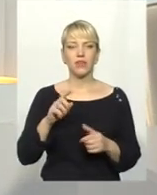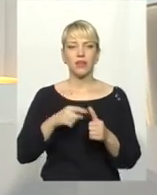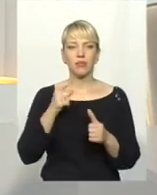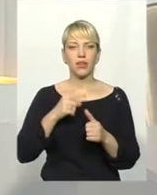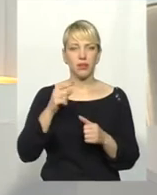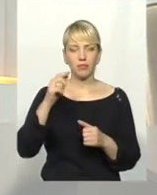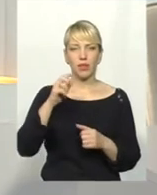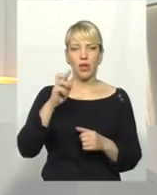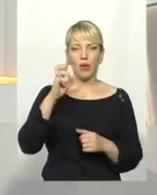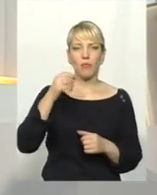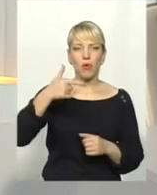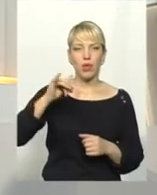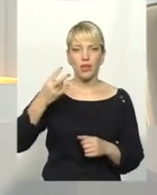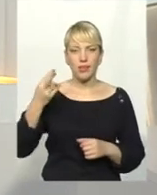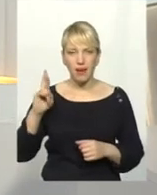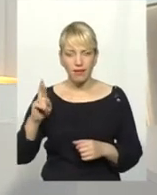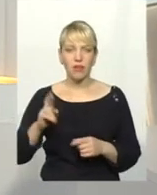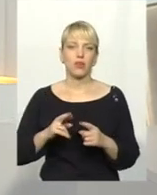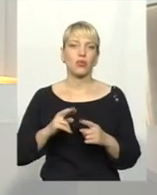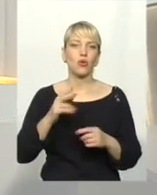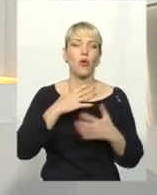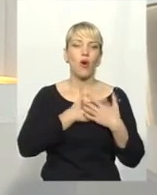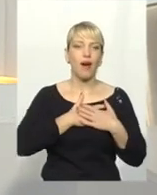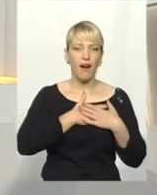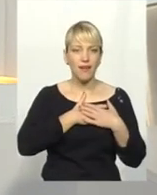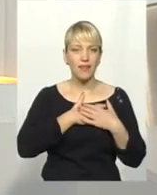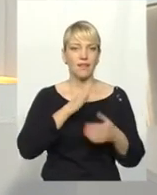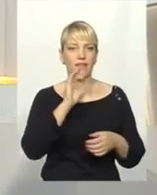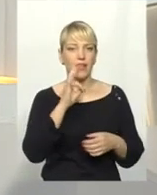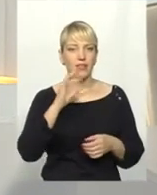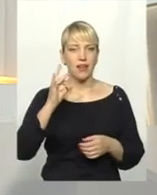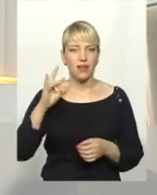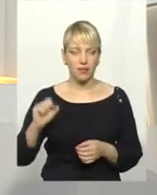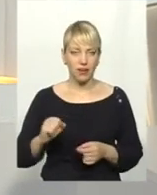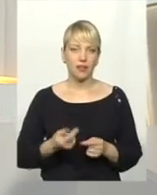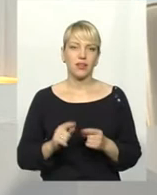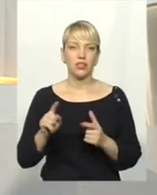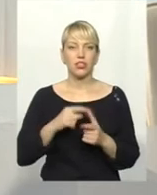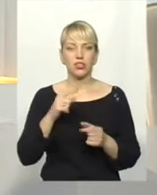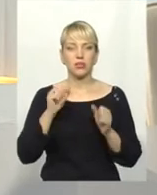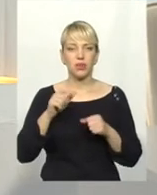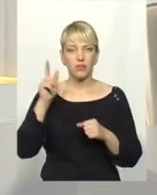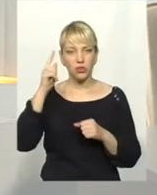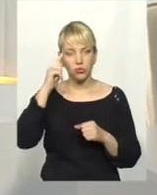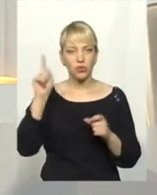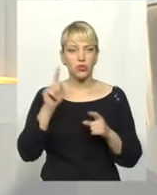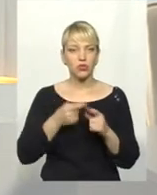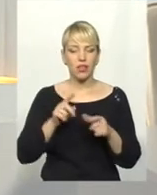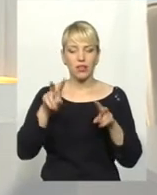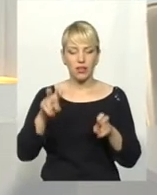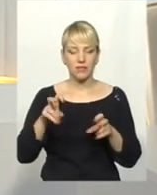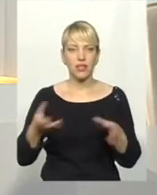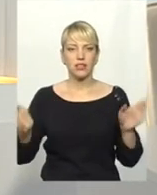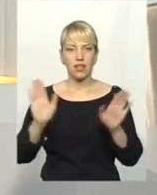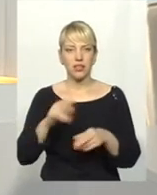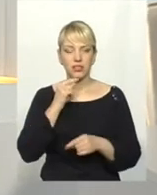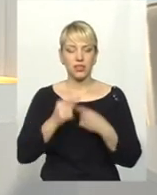древньоримської міфології Венери. Чи міг він здогадатися тоді, що ця назва збережеться навіки і лише через 4,5 століття